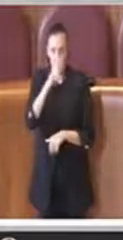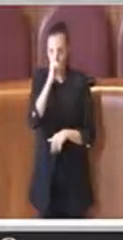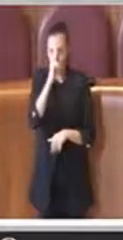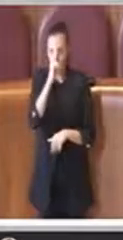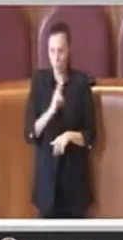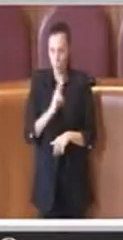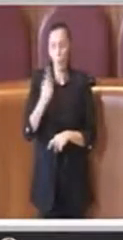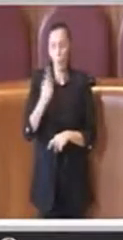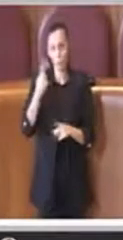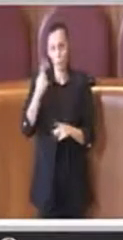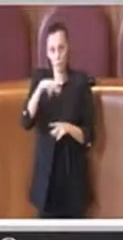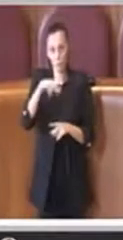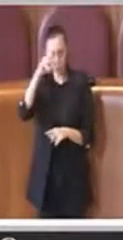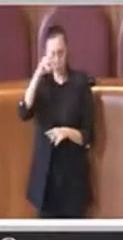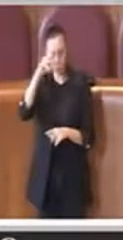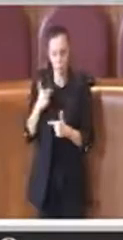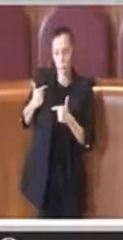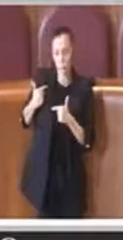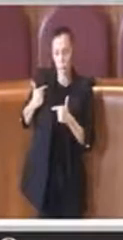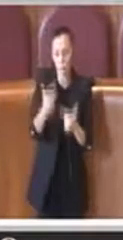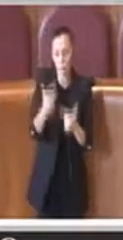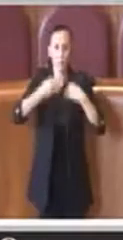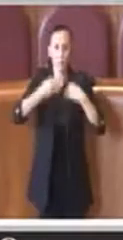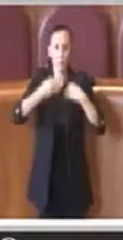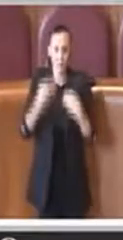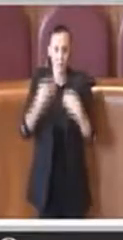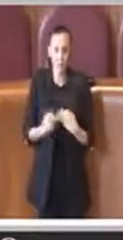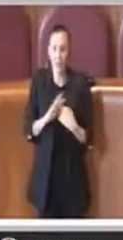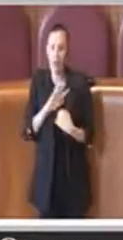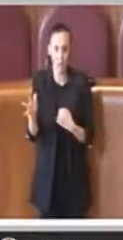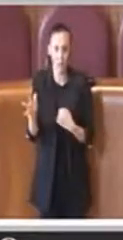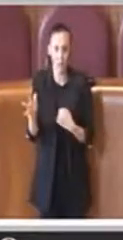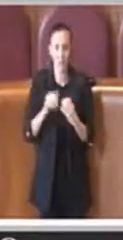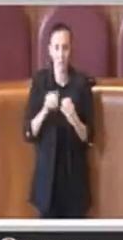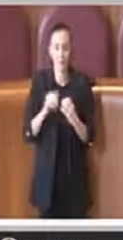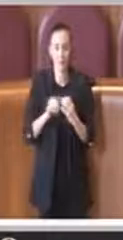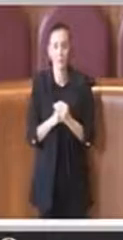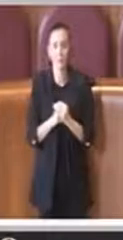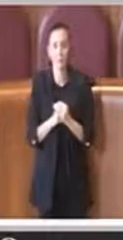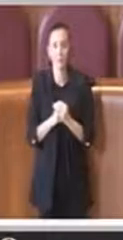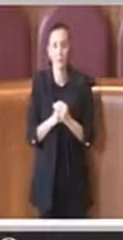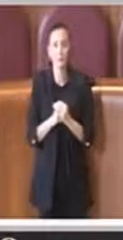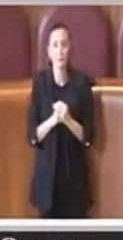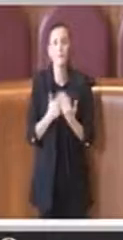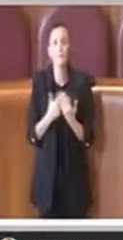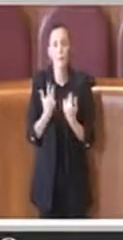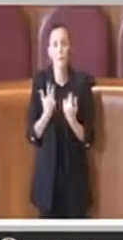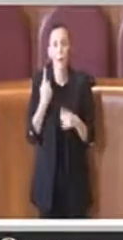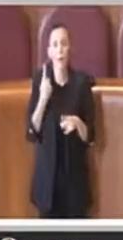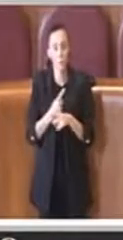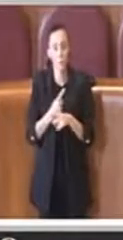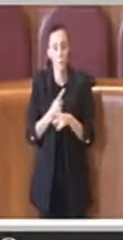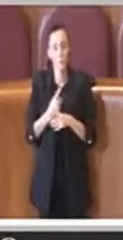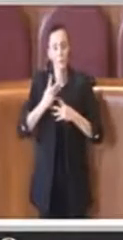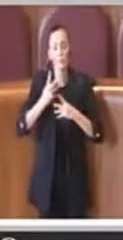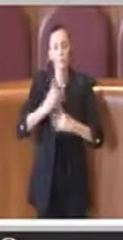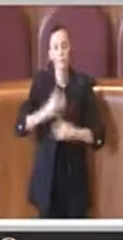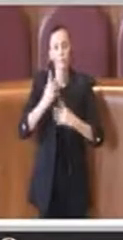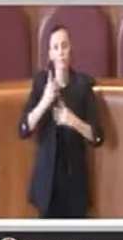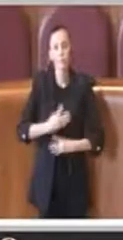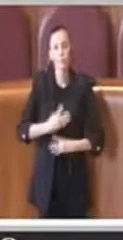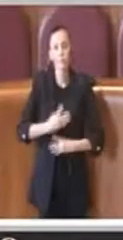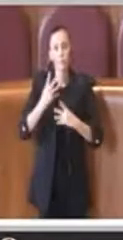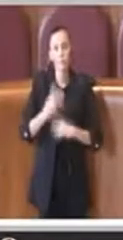un riconoscimento e una dignità di altro tipo e quindi doveva essere funzionale al